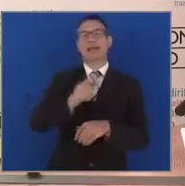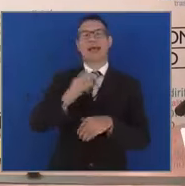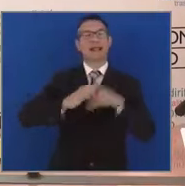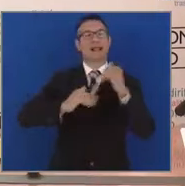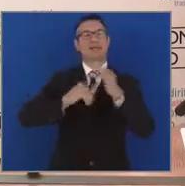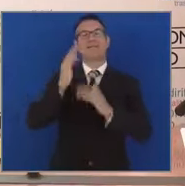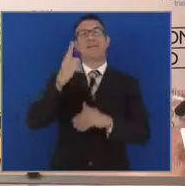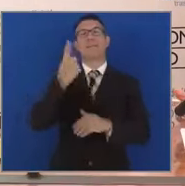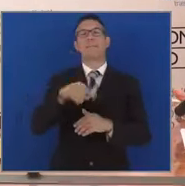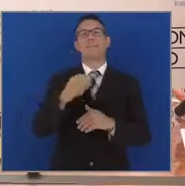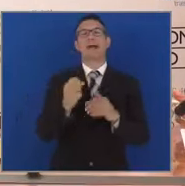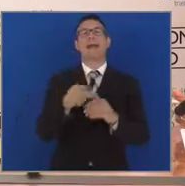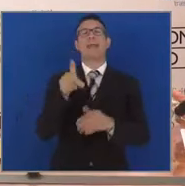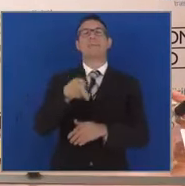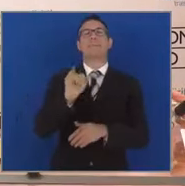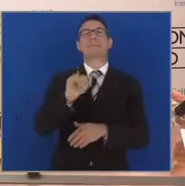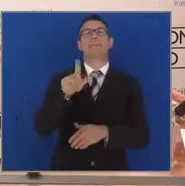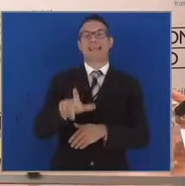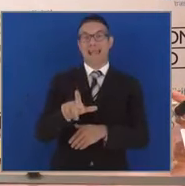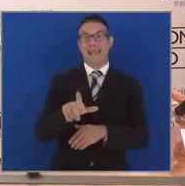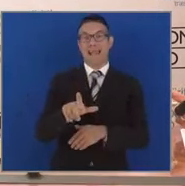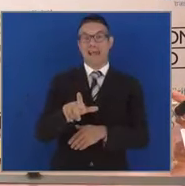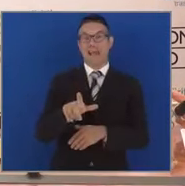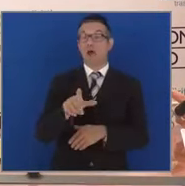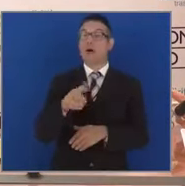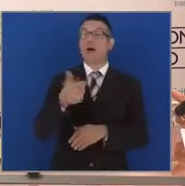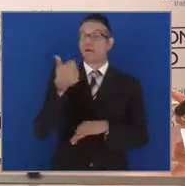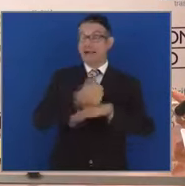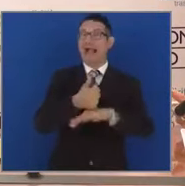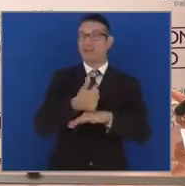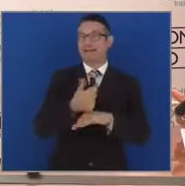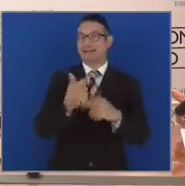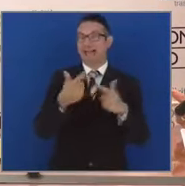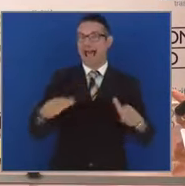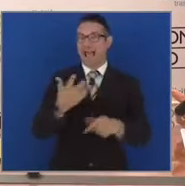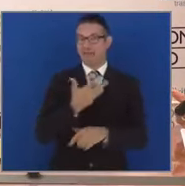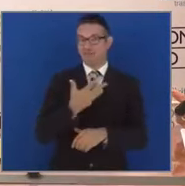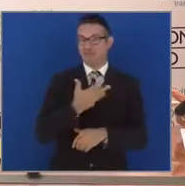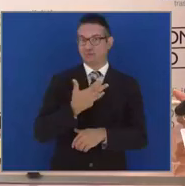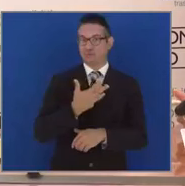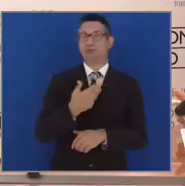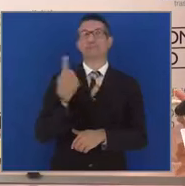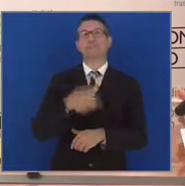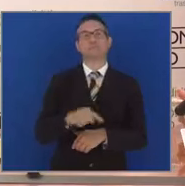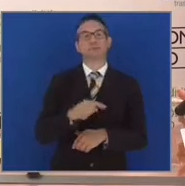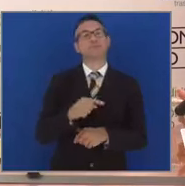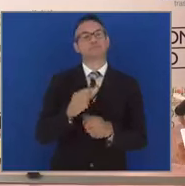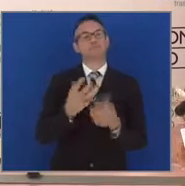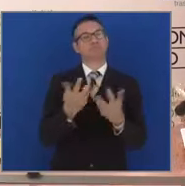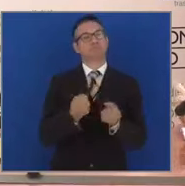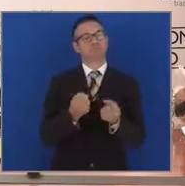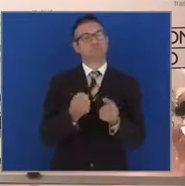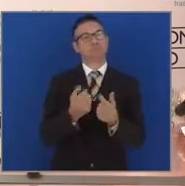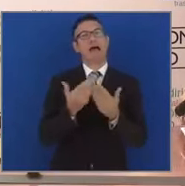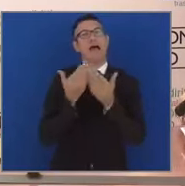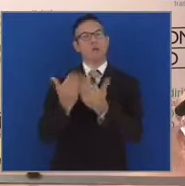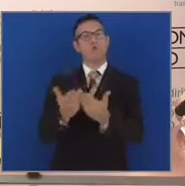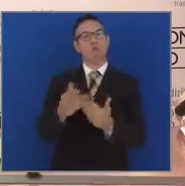rappresentano, mio giudizio, opere che aiuteranno l'Italia stessa ad essere molto ma molto più